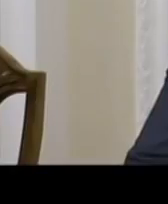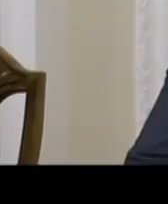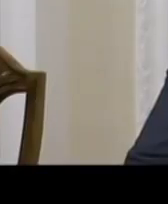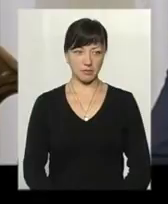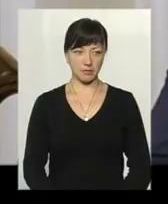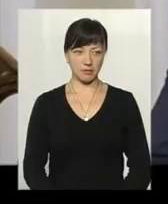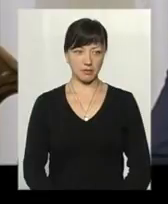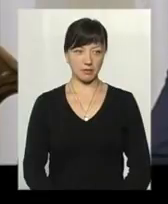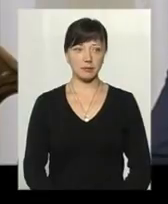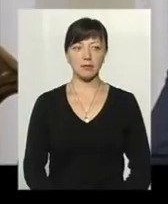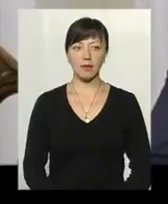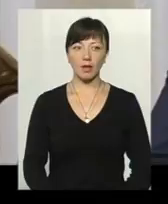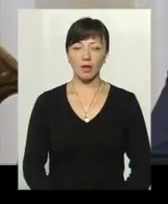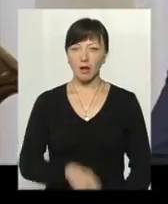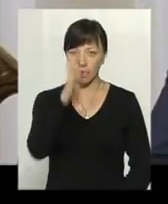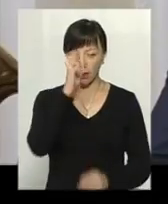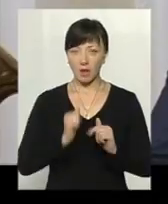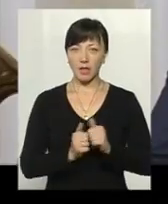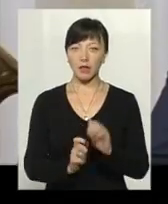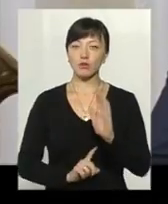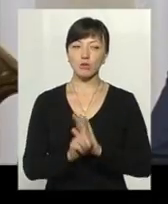Україна розпочала опальний сезон.